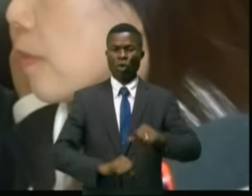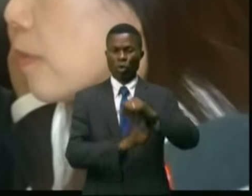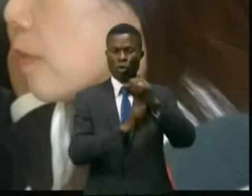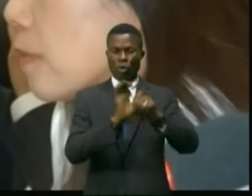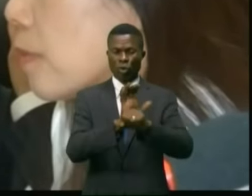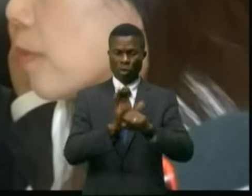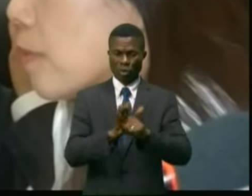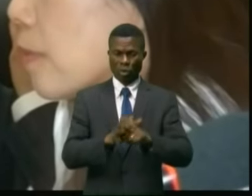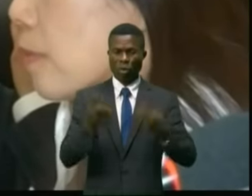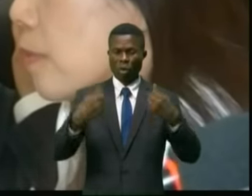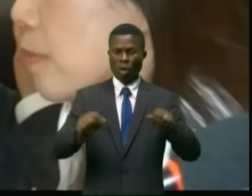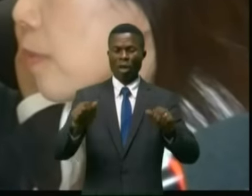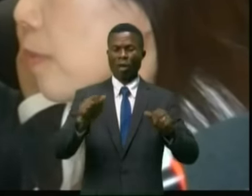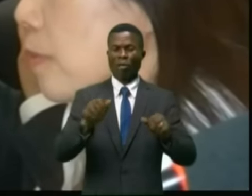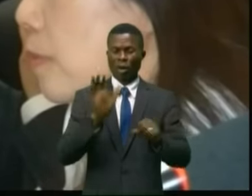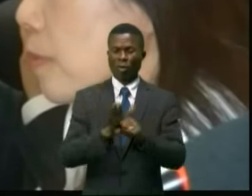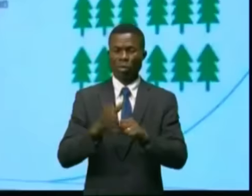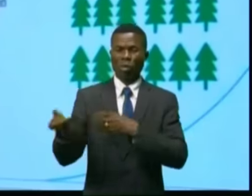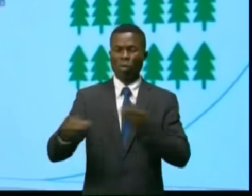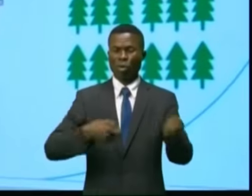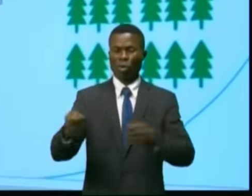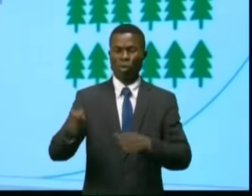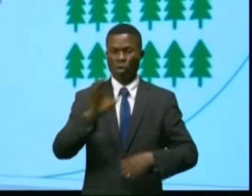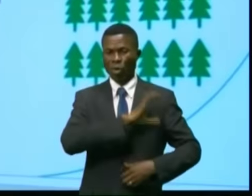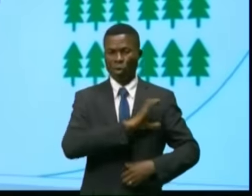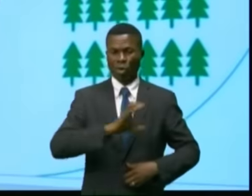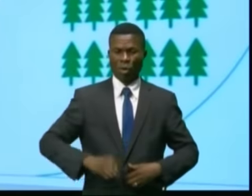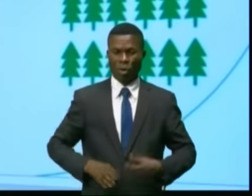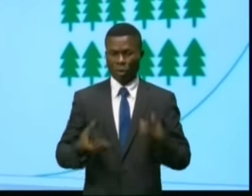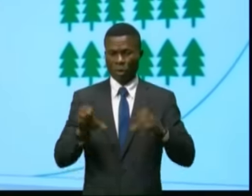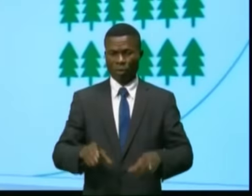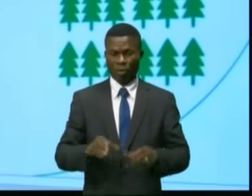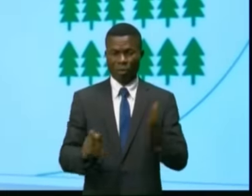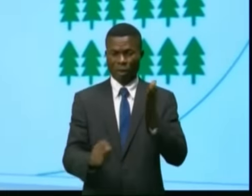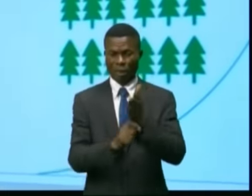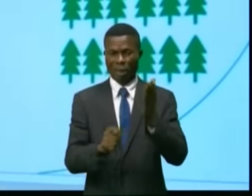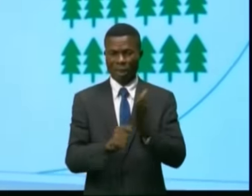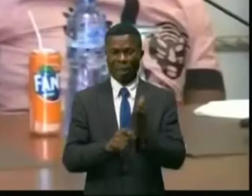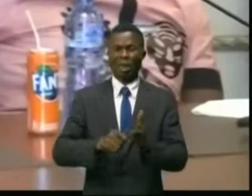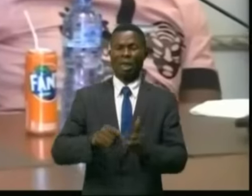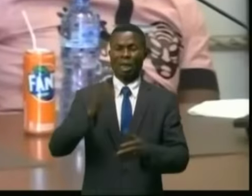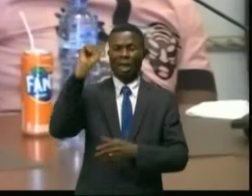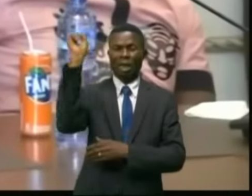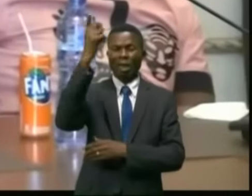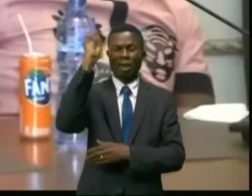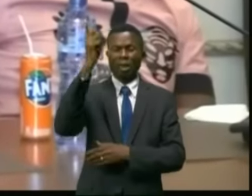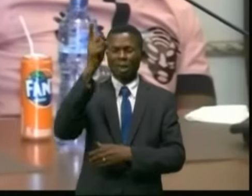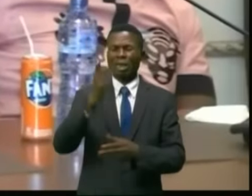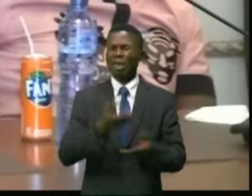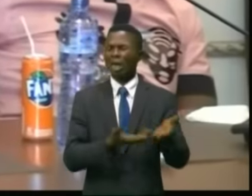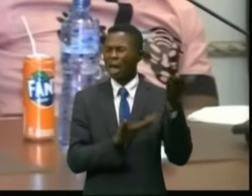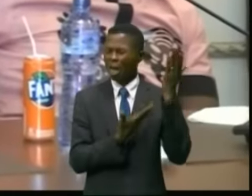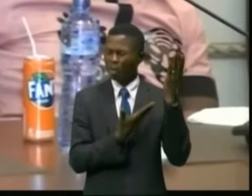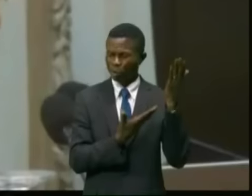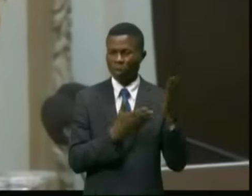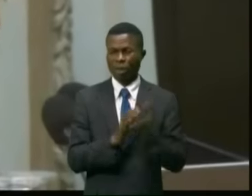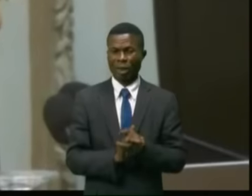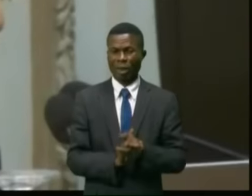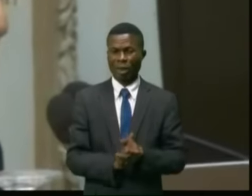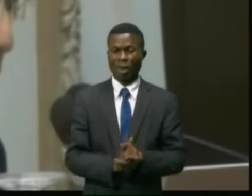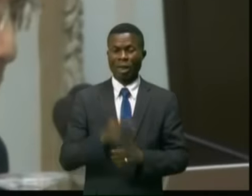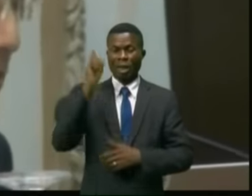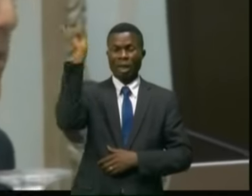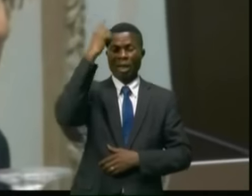crédits carbone en République démocratique du Congo par rapport d'une technologie satellitaire des pointes. Grâce à ces